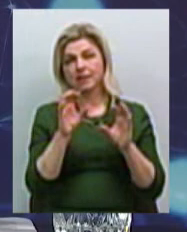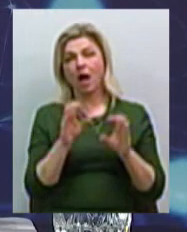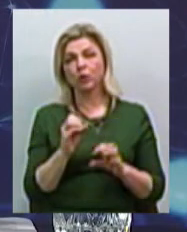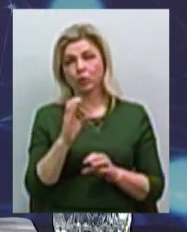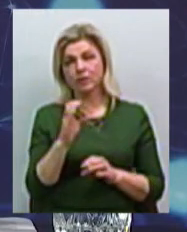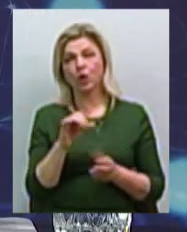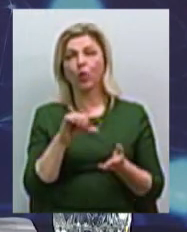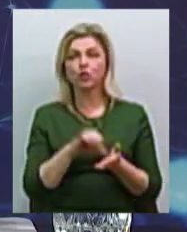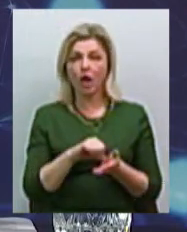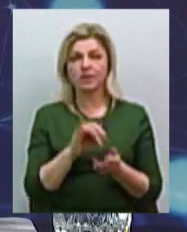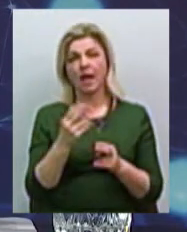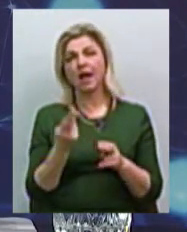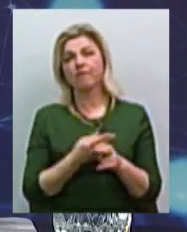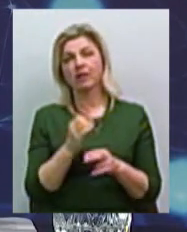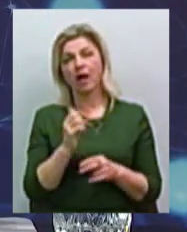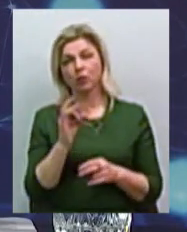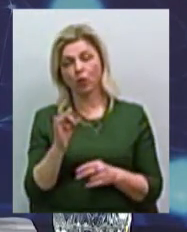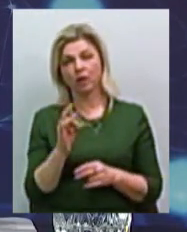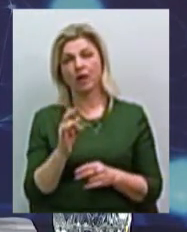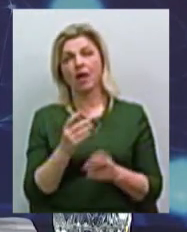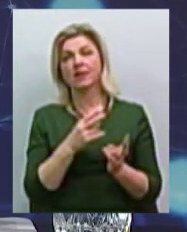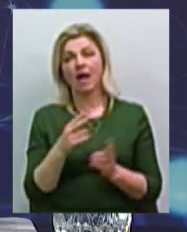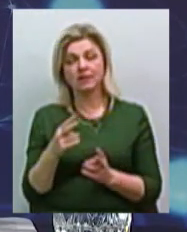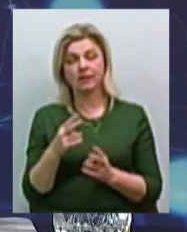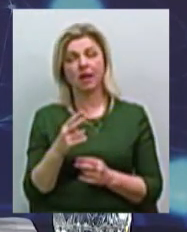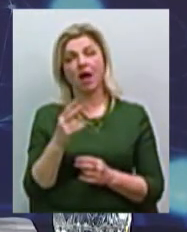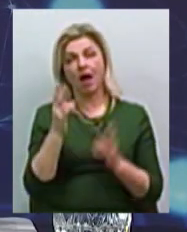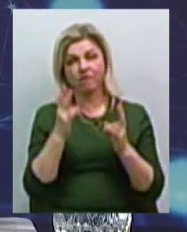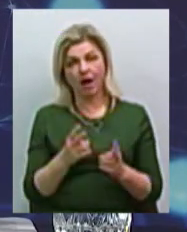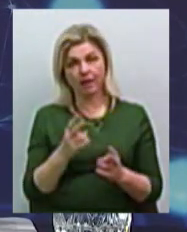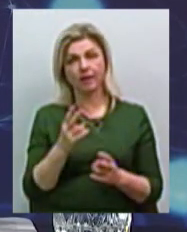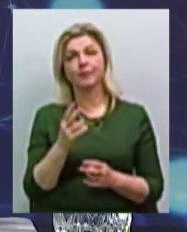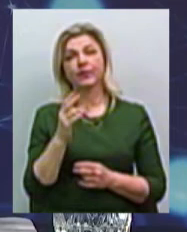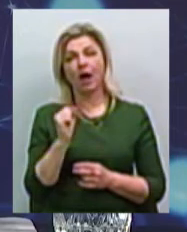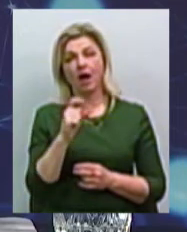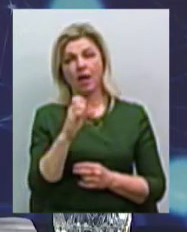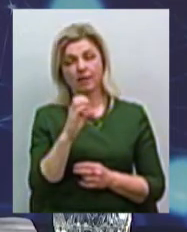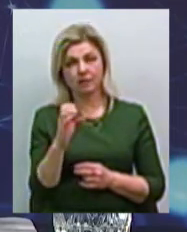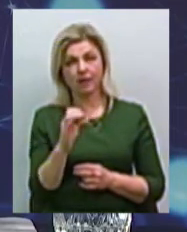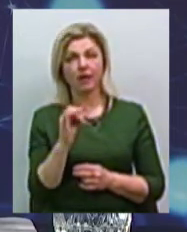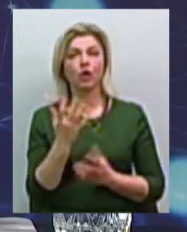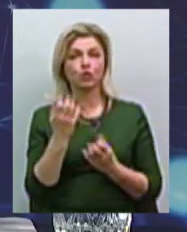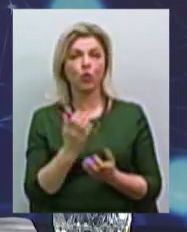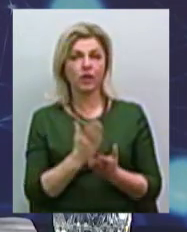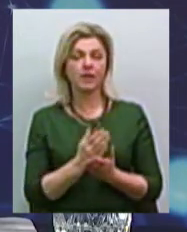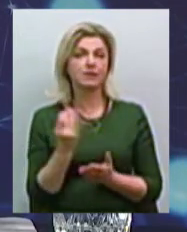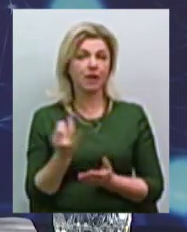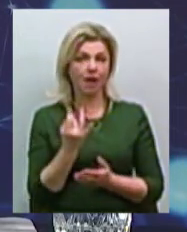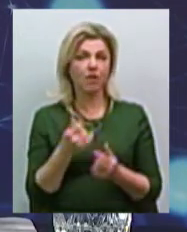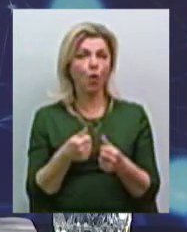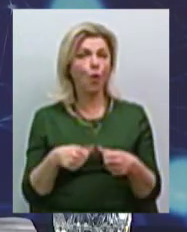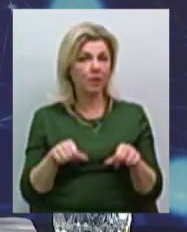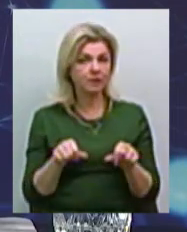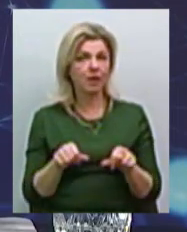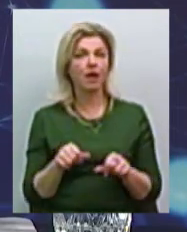учасникам і ліквідаторам наслідків аварії на Чорнобильській АЕС. І ще в нас є одна така цікава комісія,